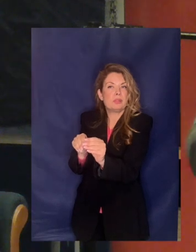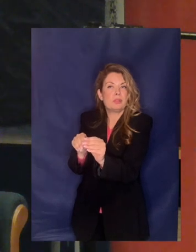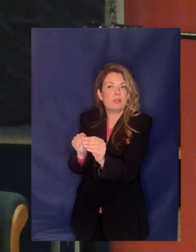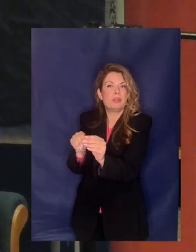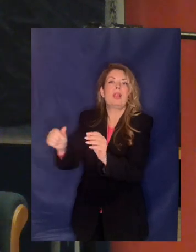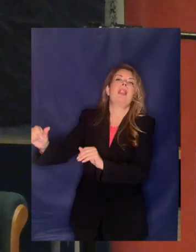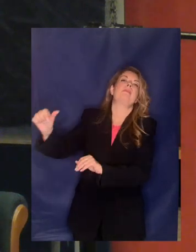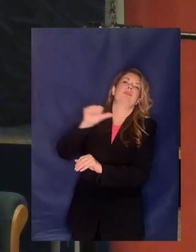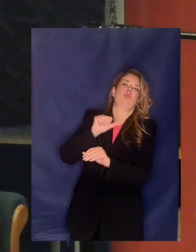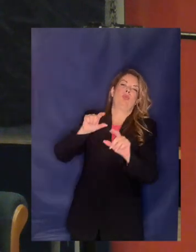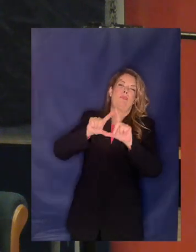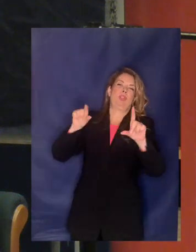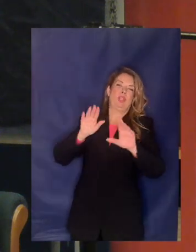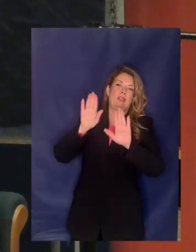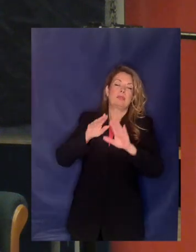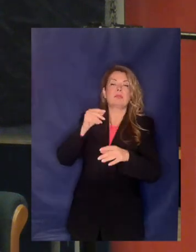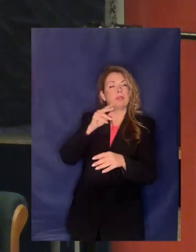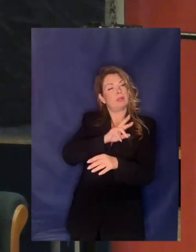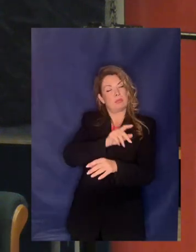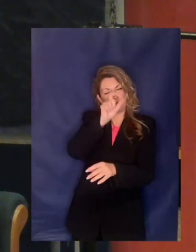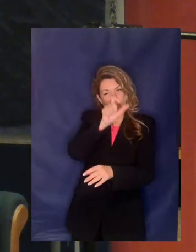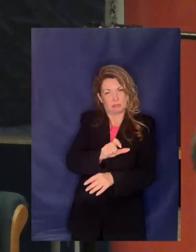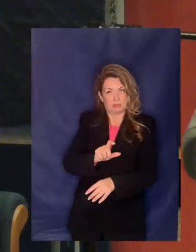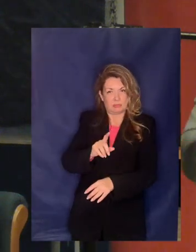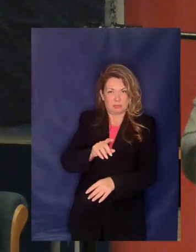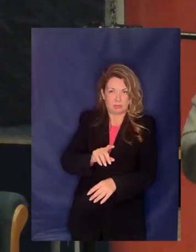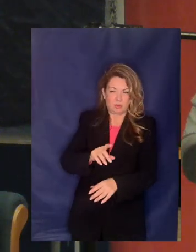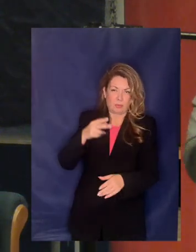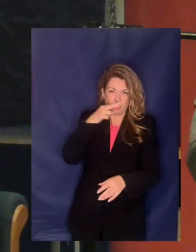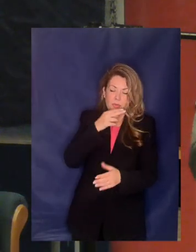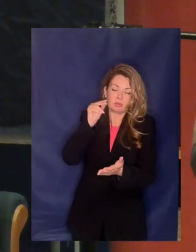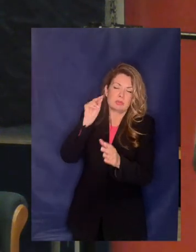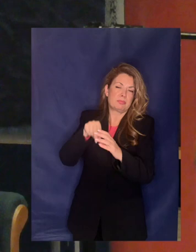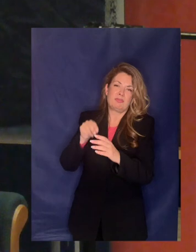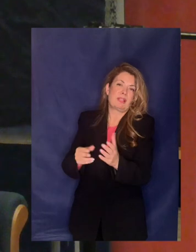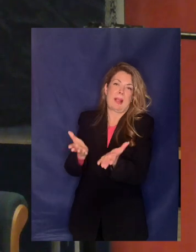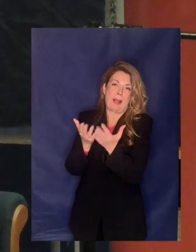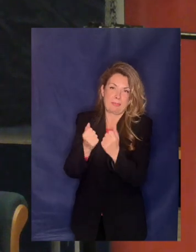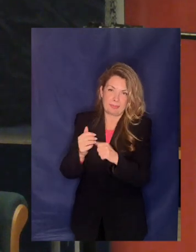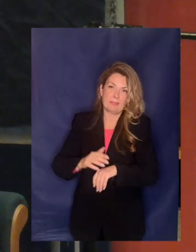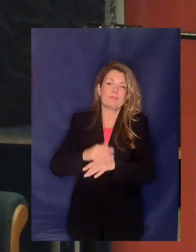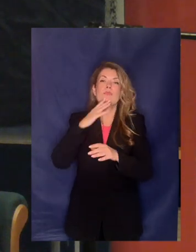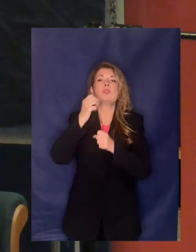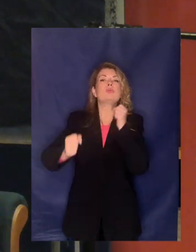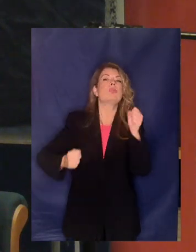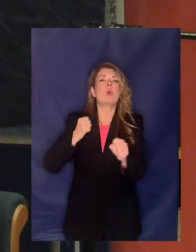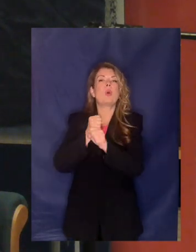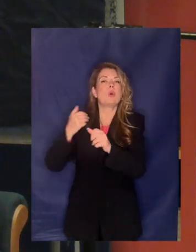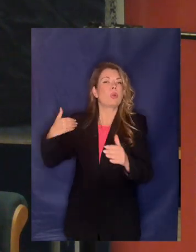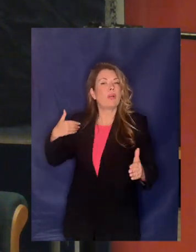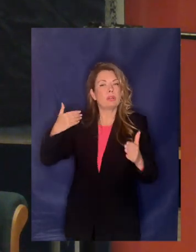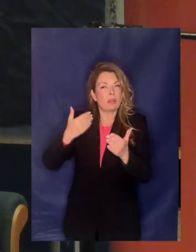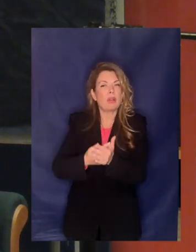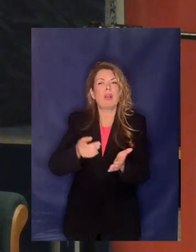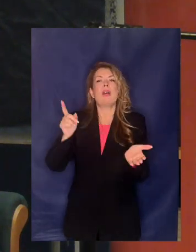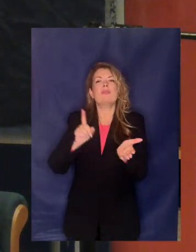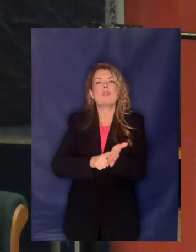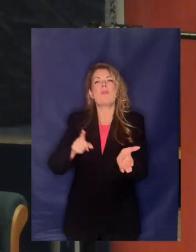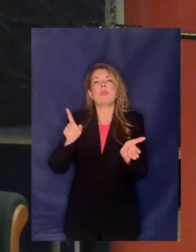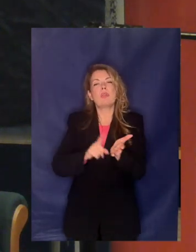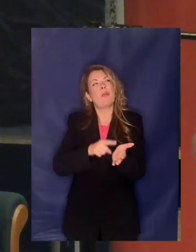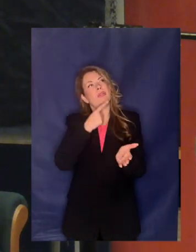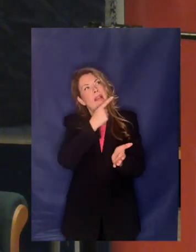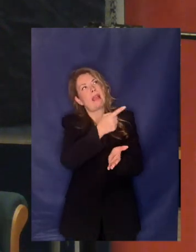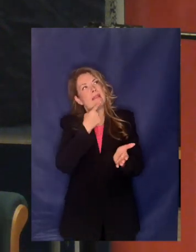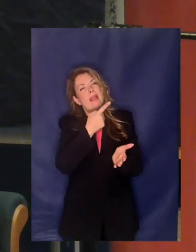επιστροφή των μετοχών όμως εκτός από τον αγώνα που δίνουμε όλα αυτά τα χρόνια ενάντια στα νομοθετήματα του κυρίου